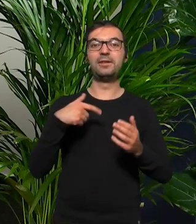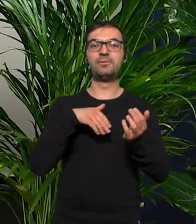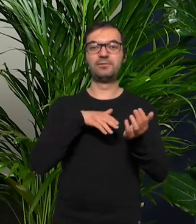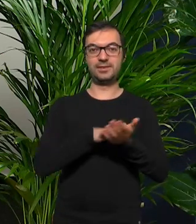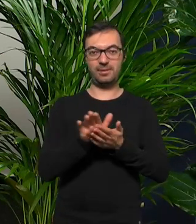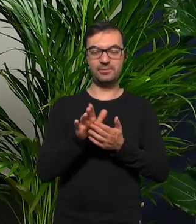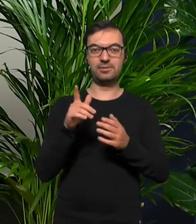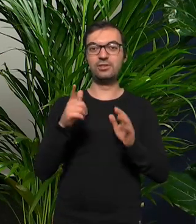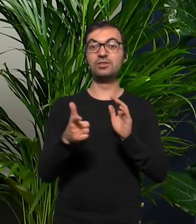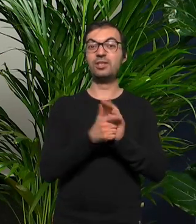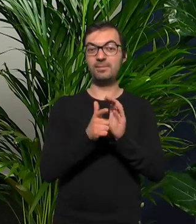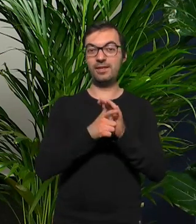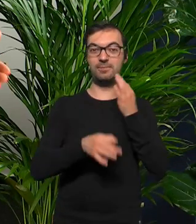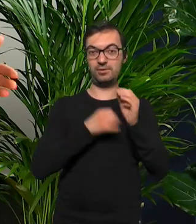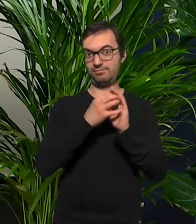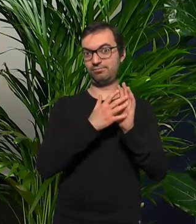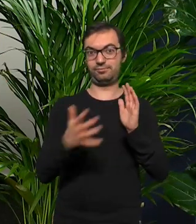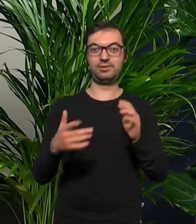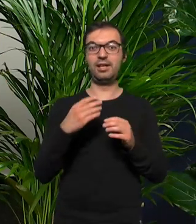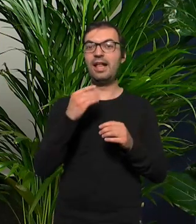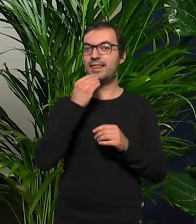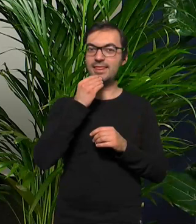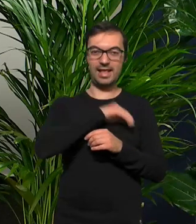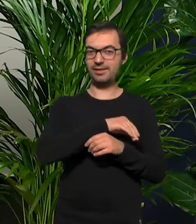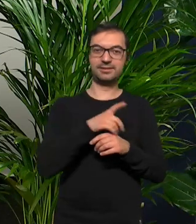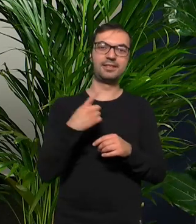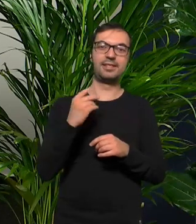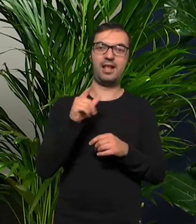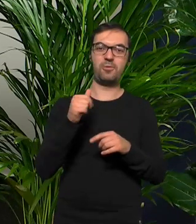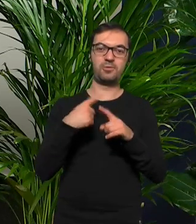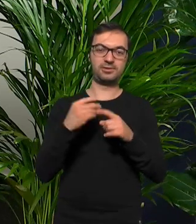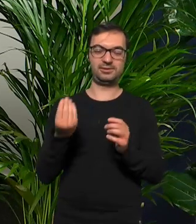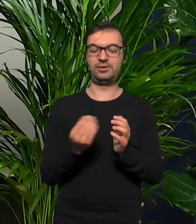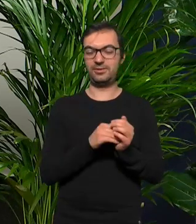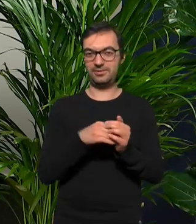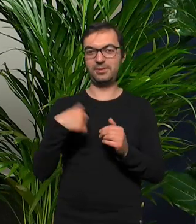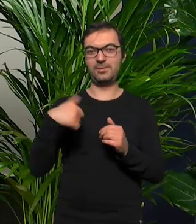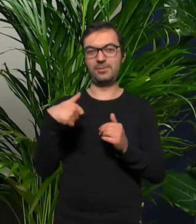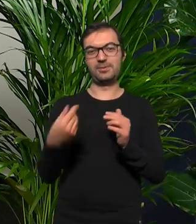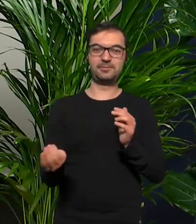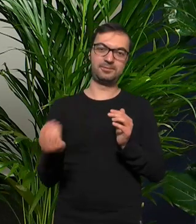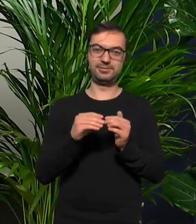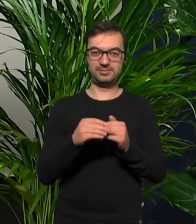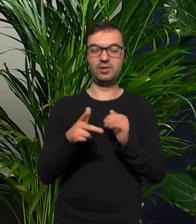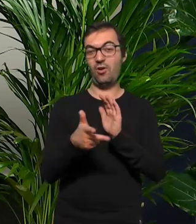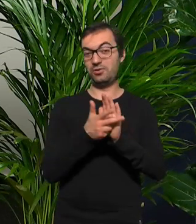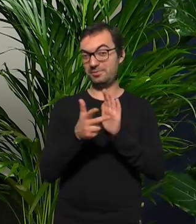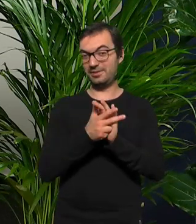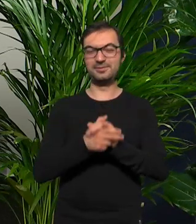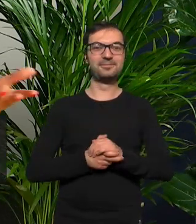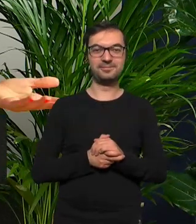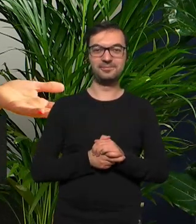wstępie 17 utworów w wersji deluxe dodatkowy jeszcze się znajduje